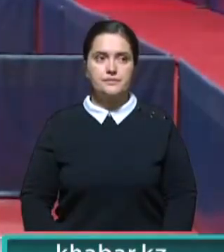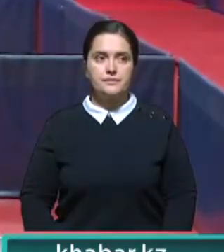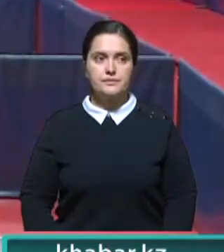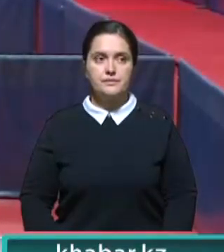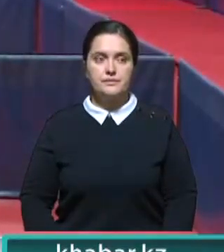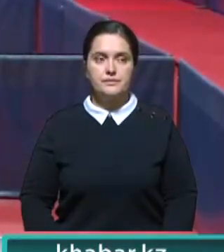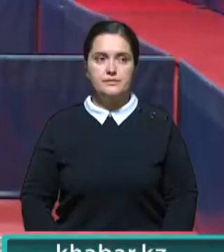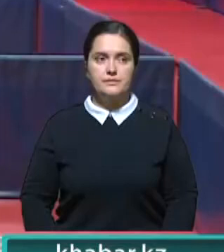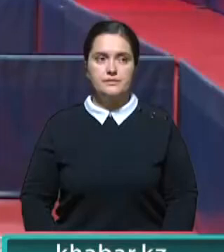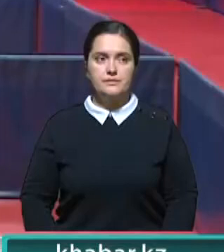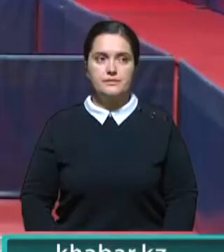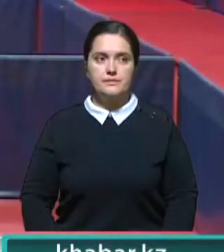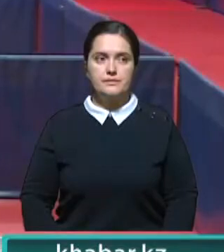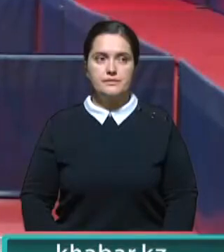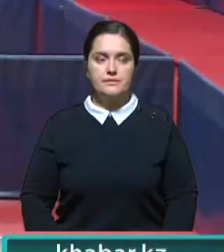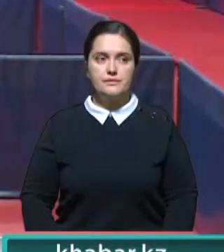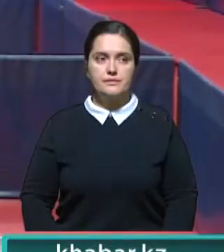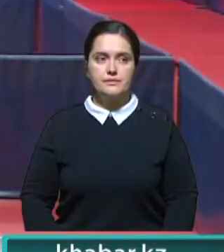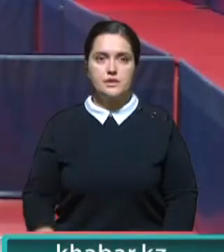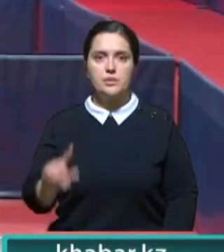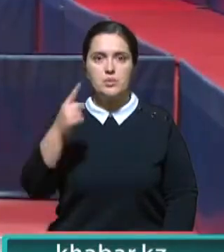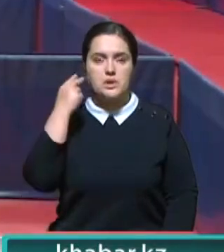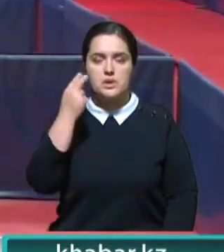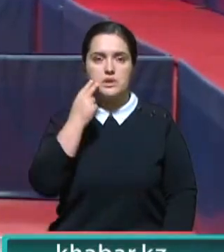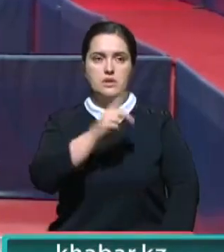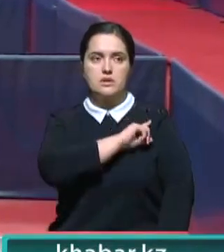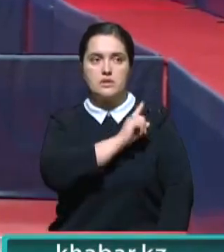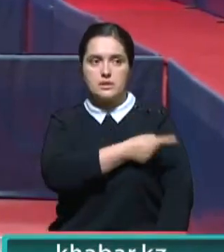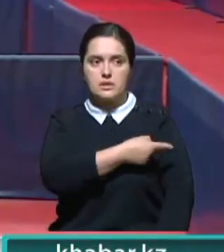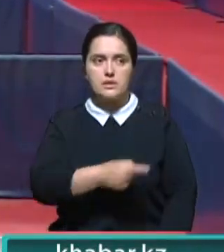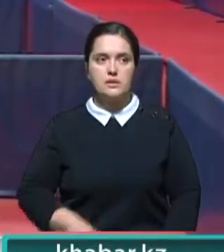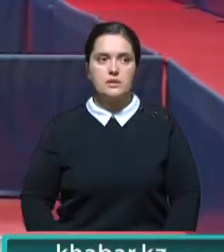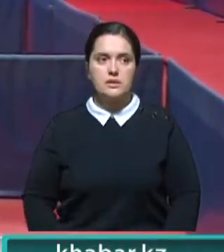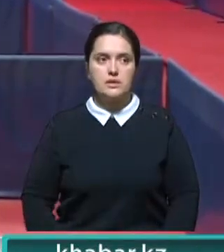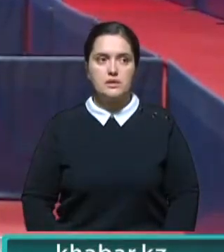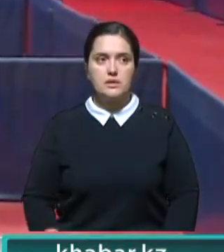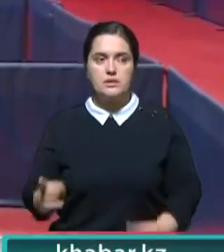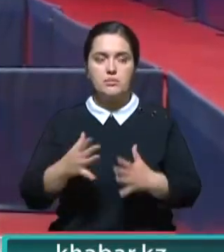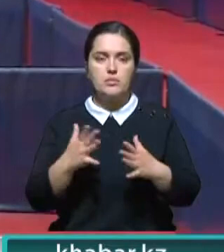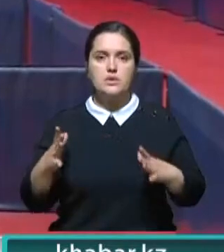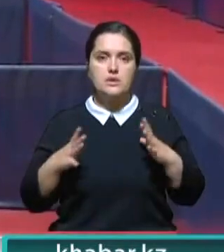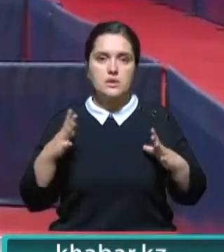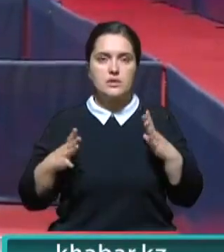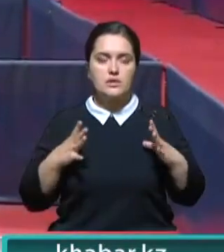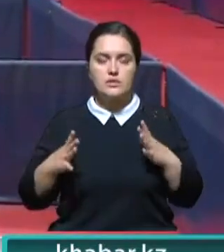Слушай, ну что мой секрет? Чем китайцы и японцы? В чем дело? Ну, они больше тренируются.